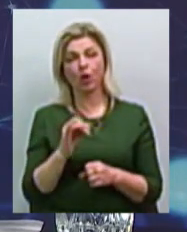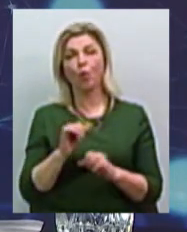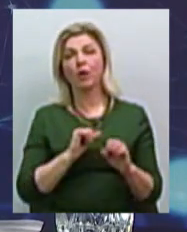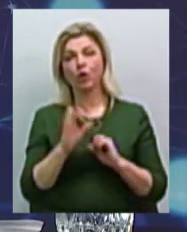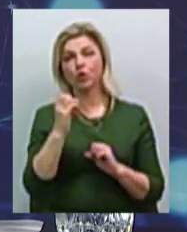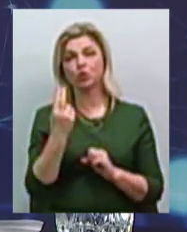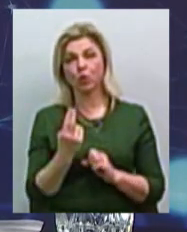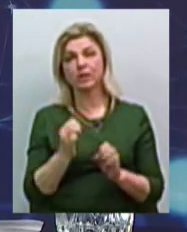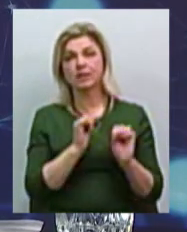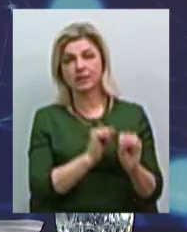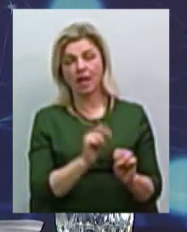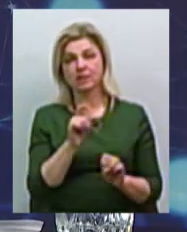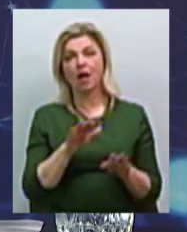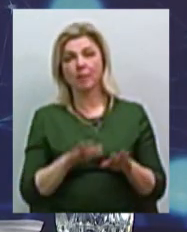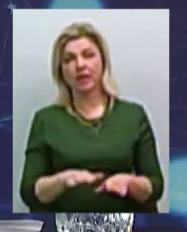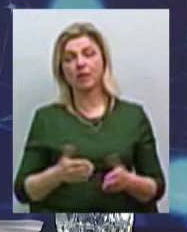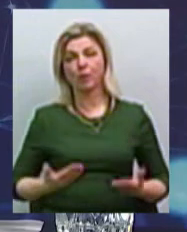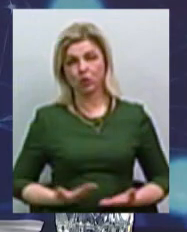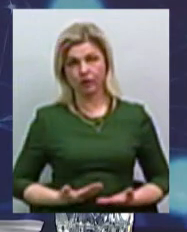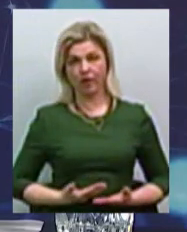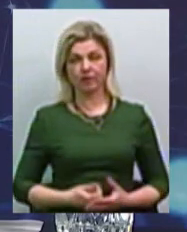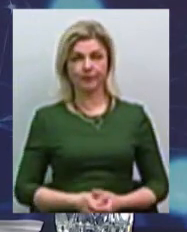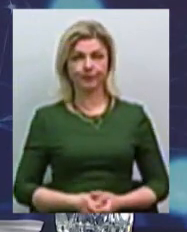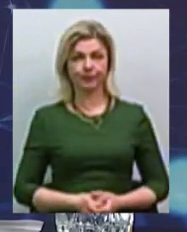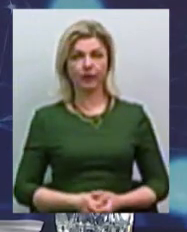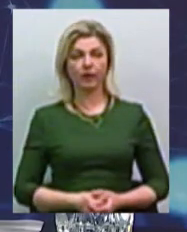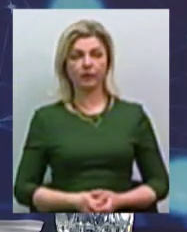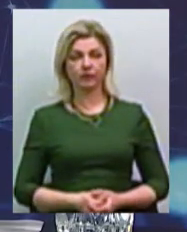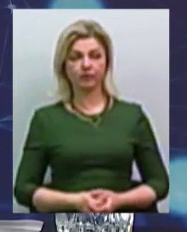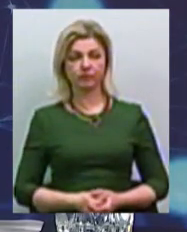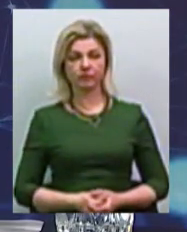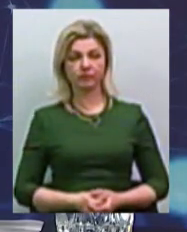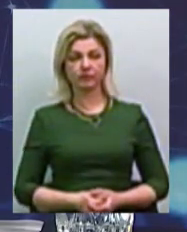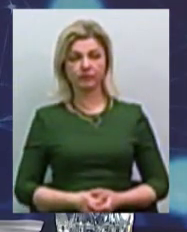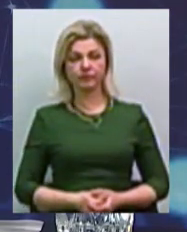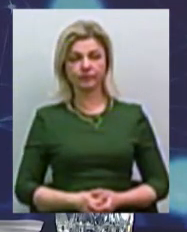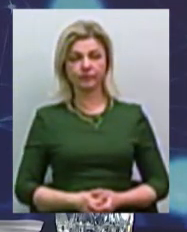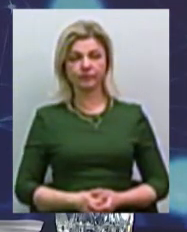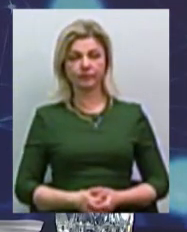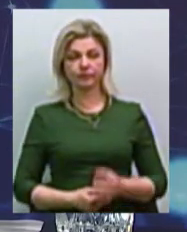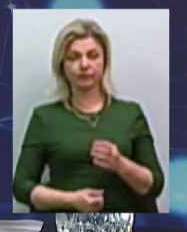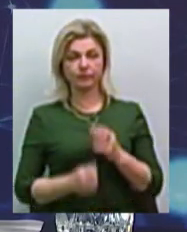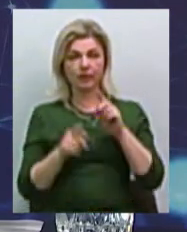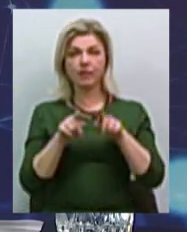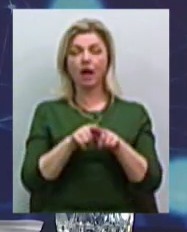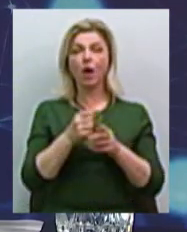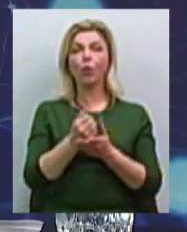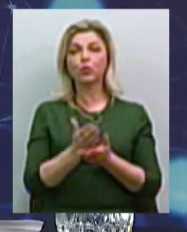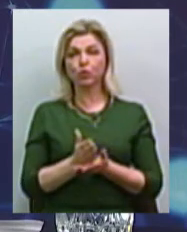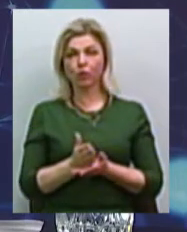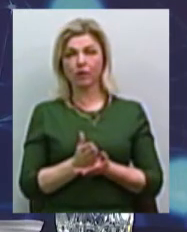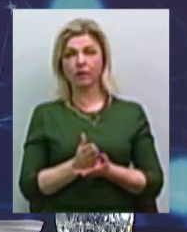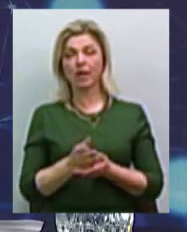захисту за місцем проживання та реєстрації особи. Хочу сказати, що така послуга, вона дійсно